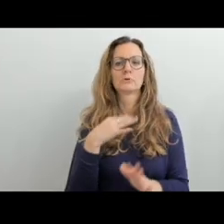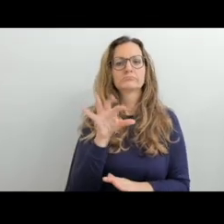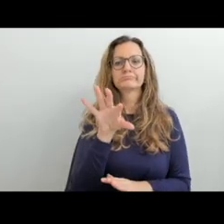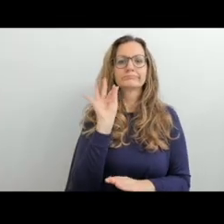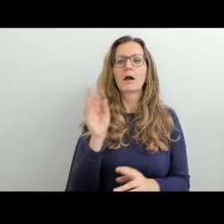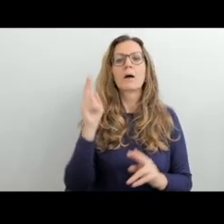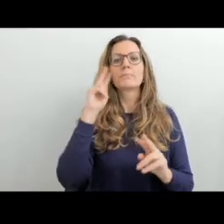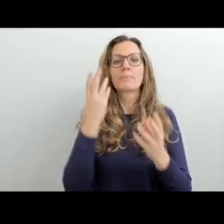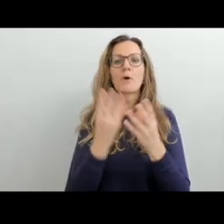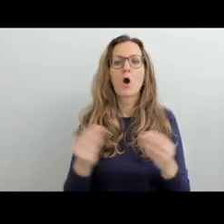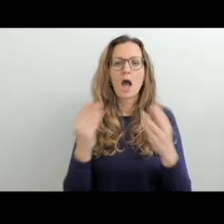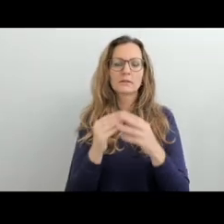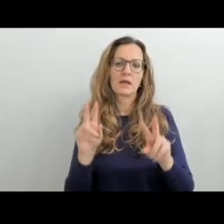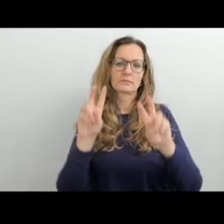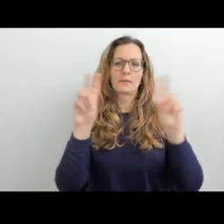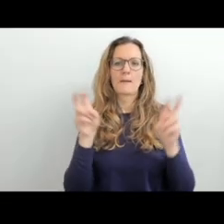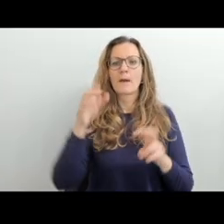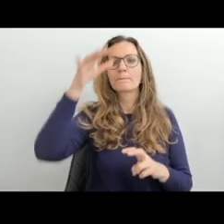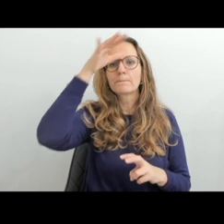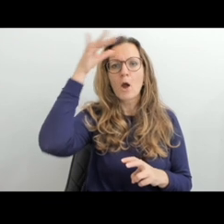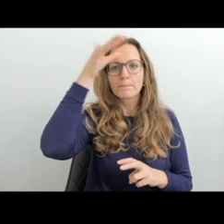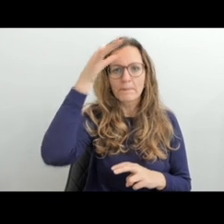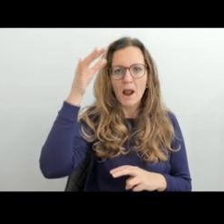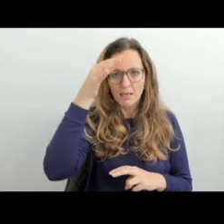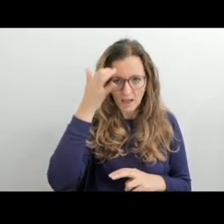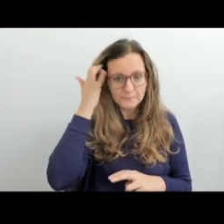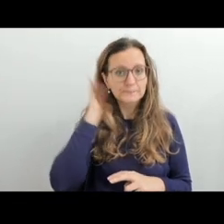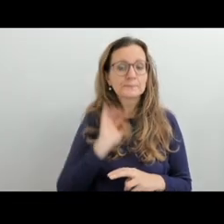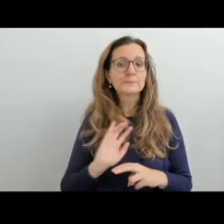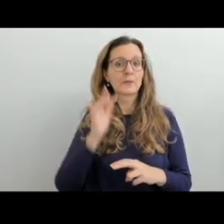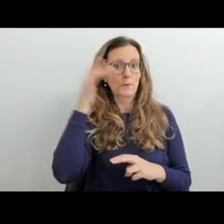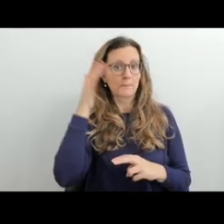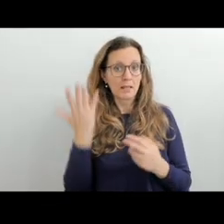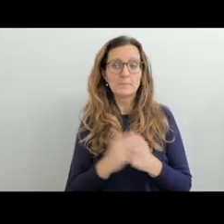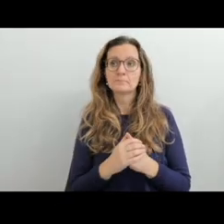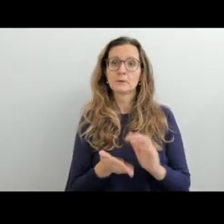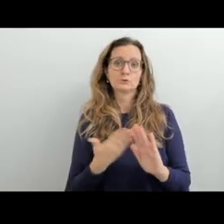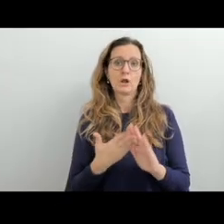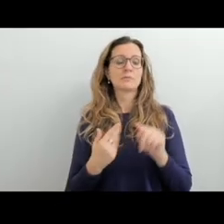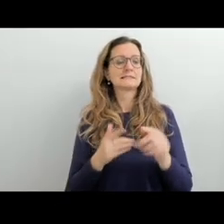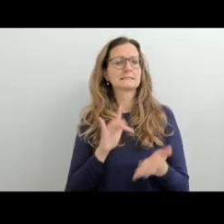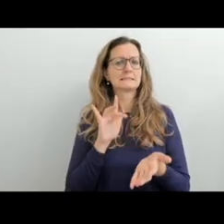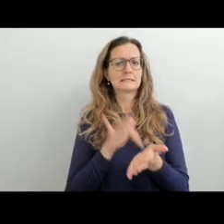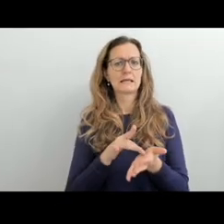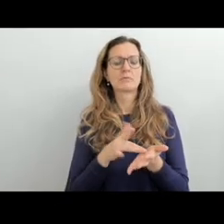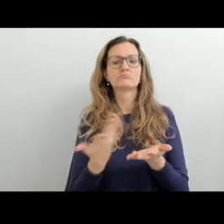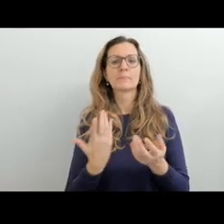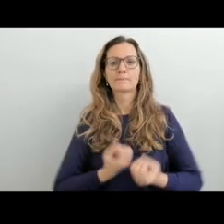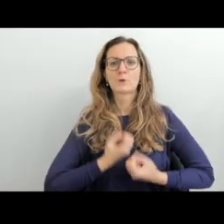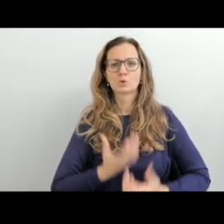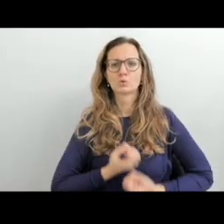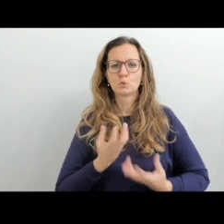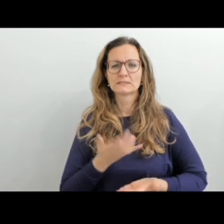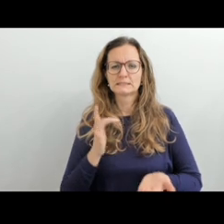kterou by měli mít žáci přibližně v deváté třídě nebo na začátku střední školy, tak zde můžeme využít jednu aktivitu s